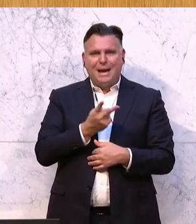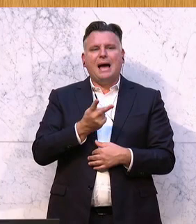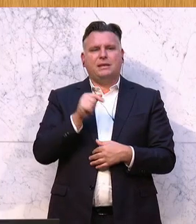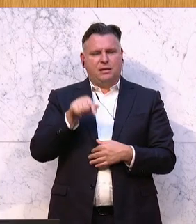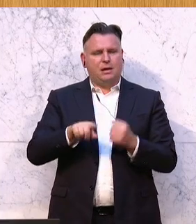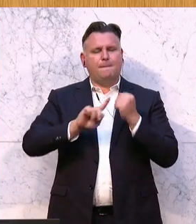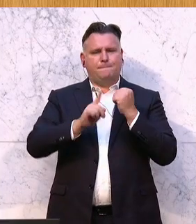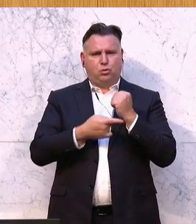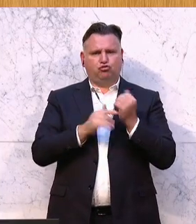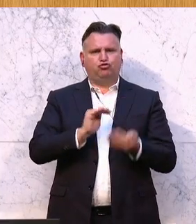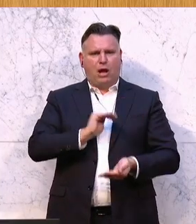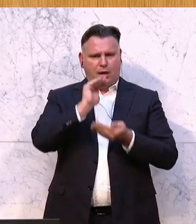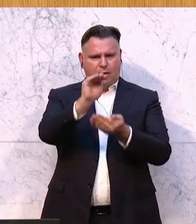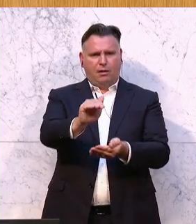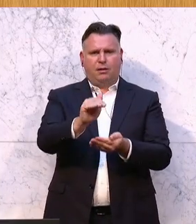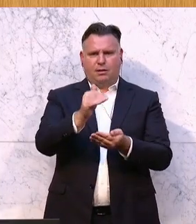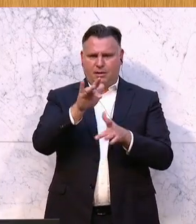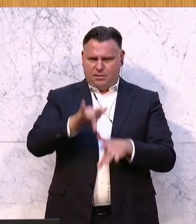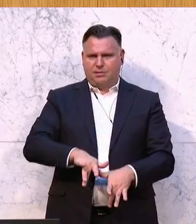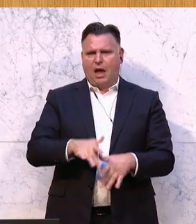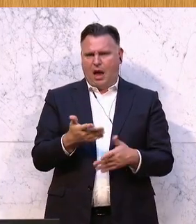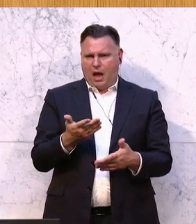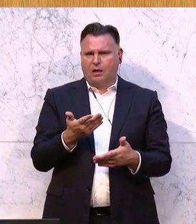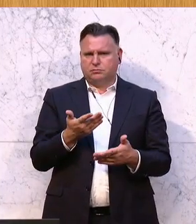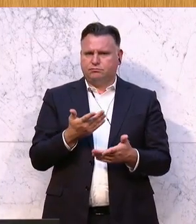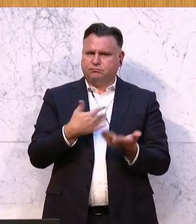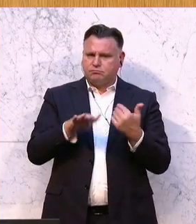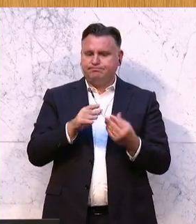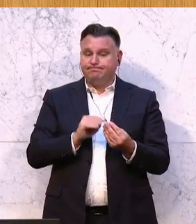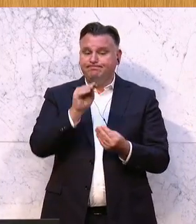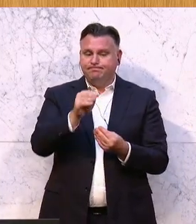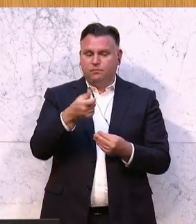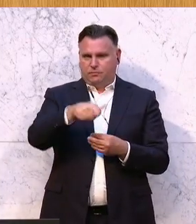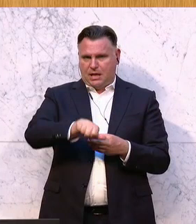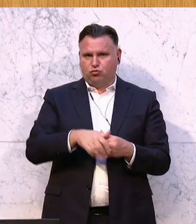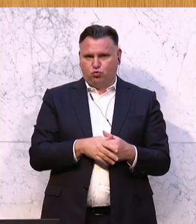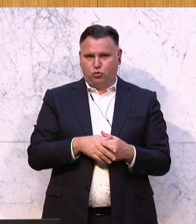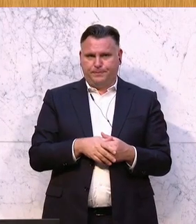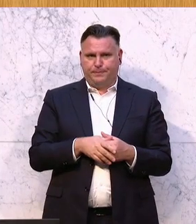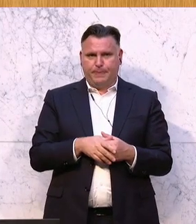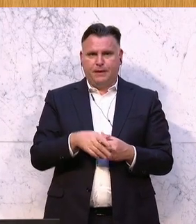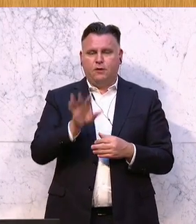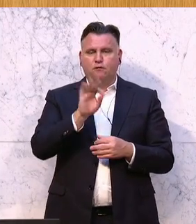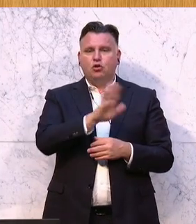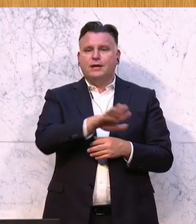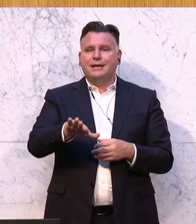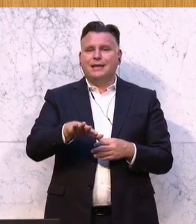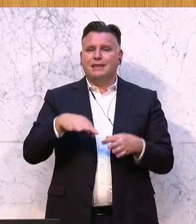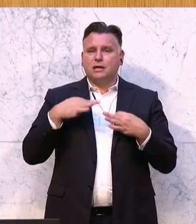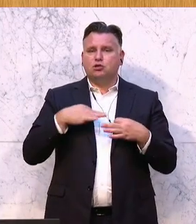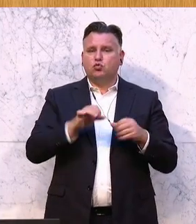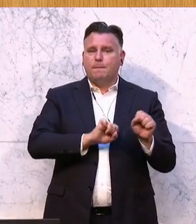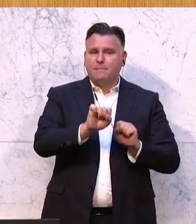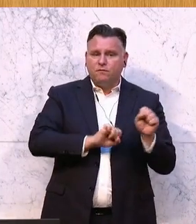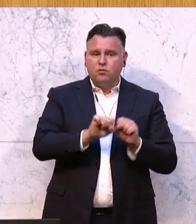Sportbudget auch wiederum der Einsatz erhöht. Es werden zum Beispiel diese Programme für Kinder gesund bewegen und auch